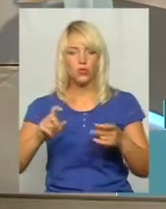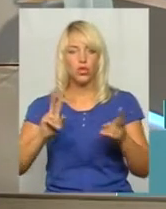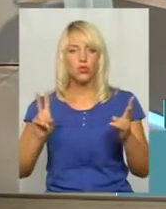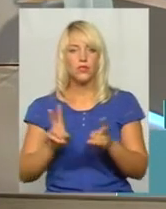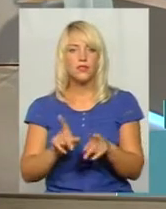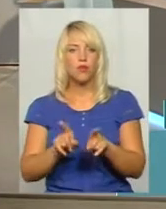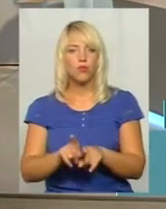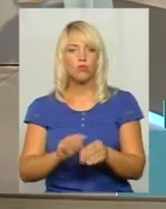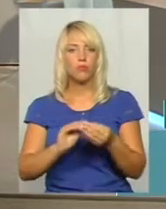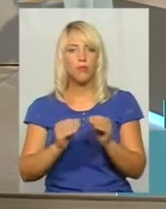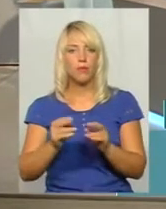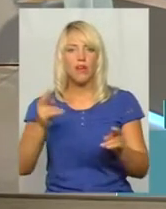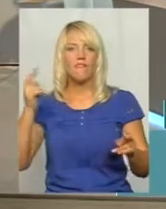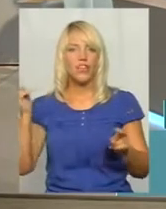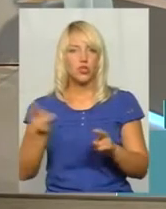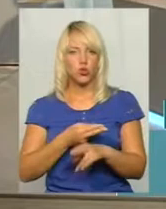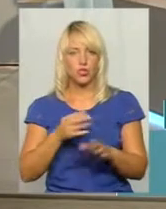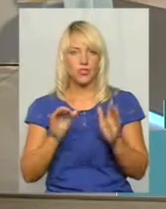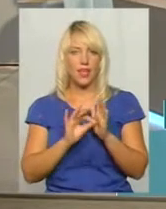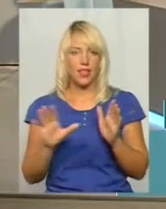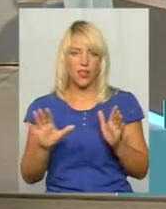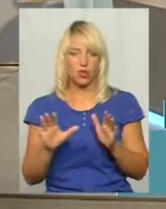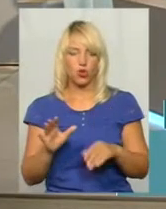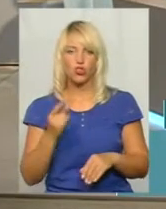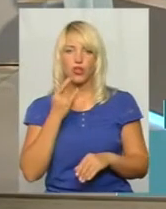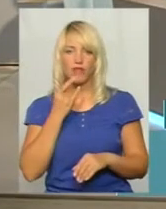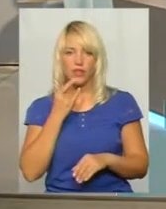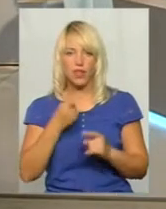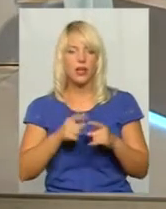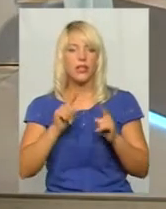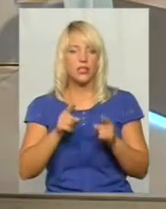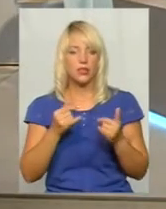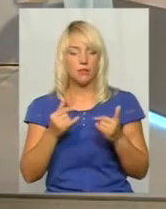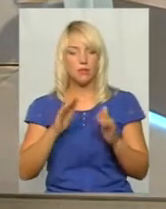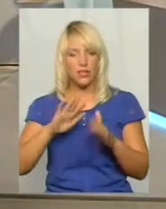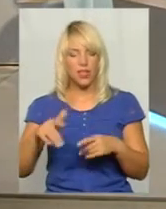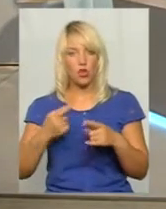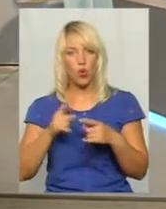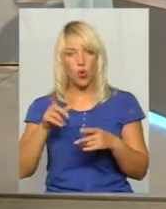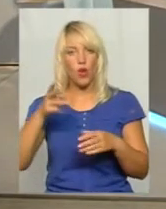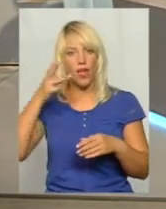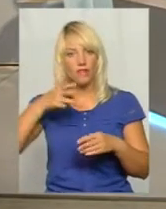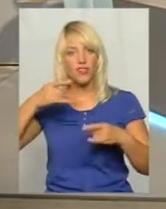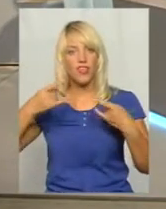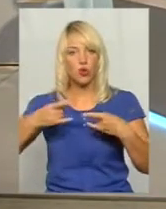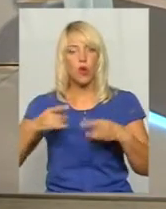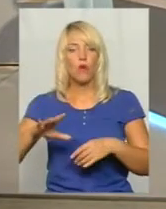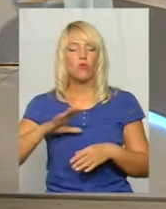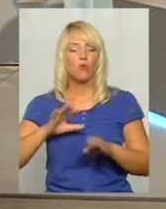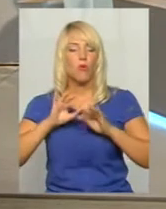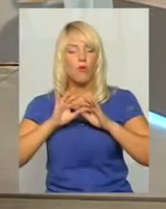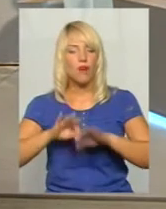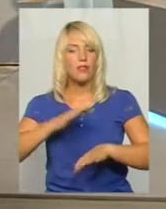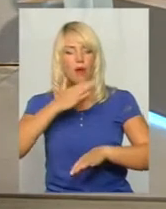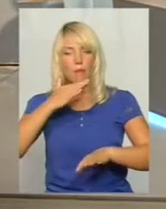проблемою відсутність електроживлення. Безперечно, сьогодні після того ефіру було проведено багато заходів.